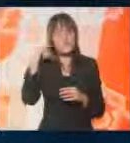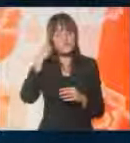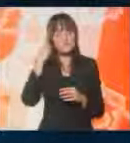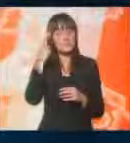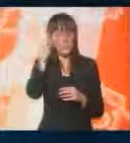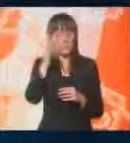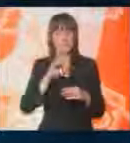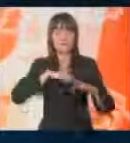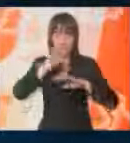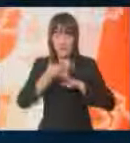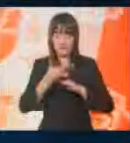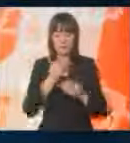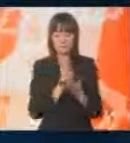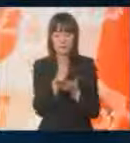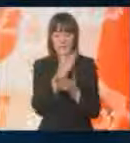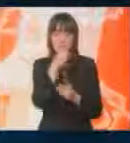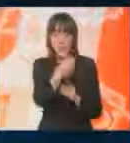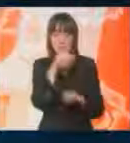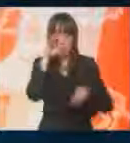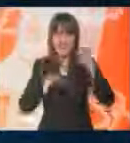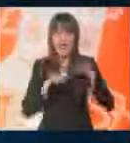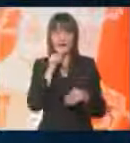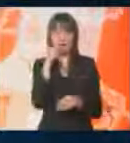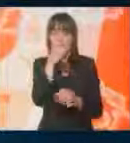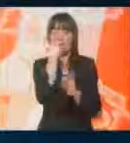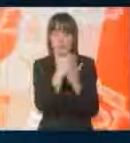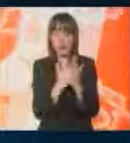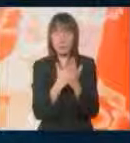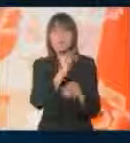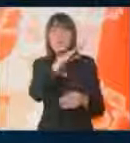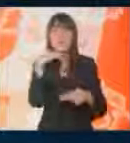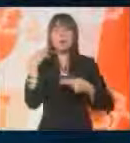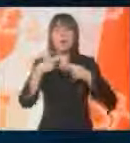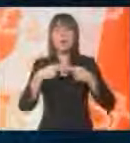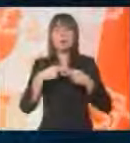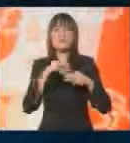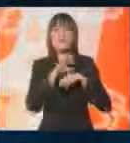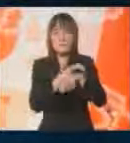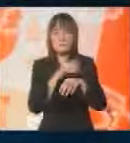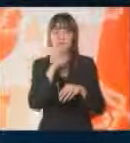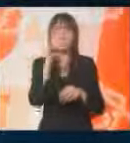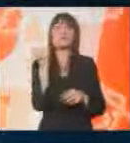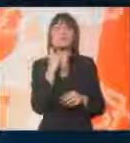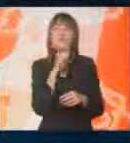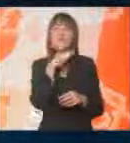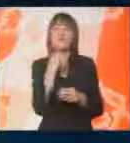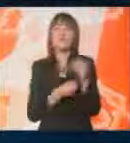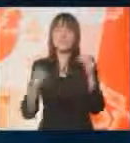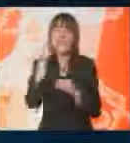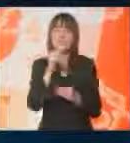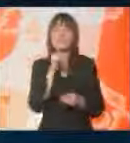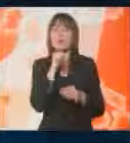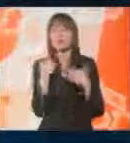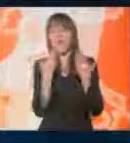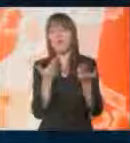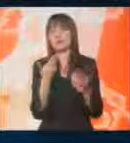su oni nakon sprovođenja ovih mera i ovih programa mnogo bliži poslodavcima, da su njihove šanse mnogo veće i da